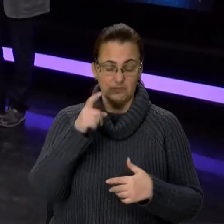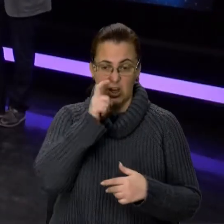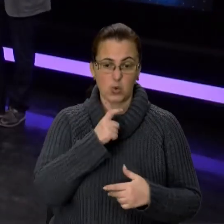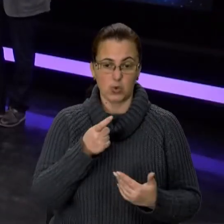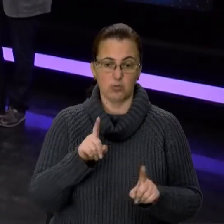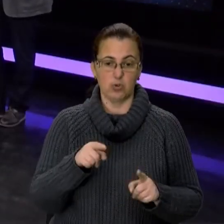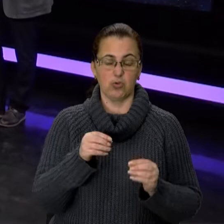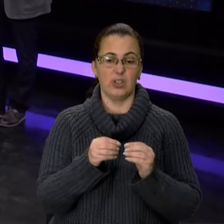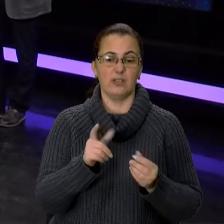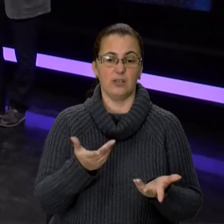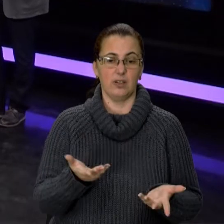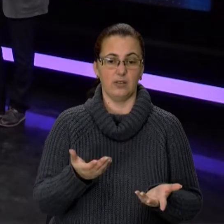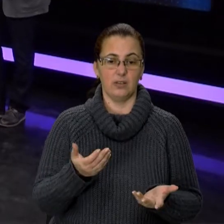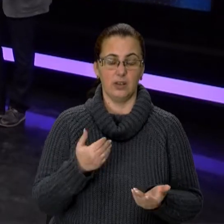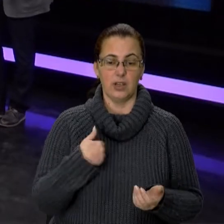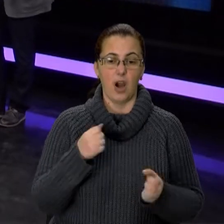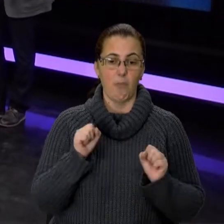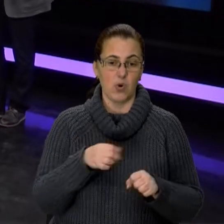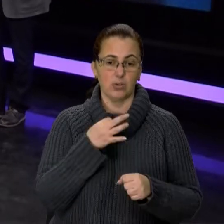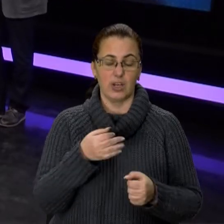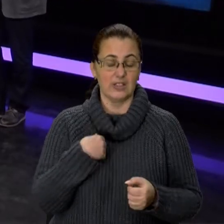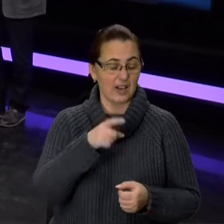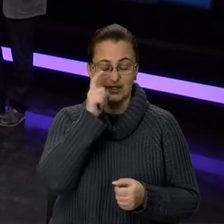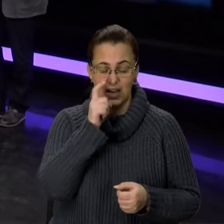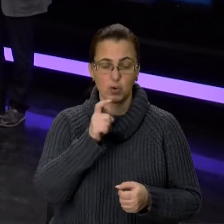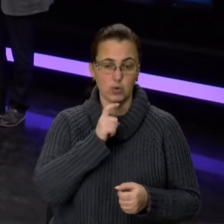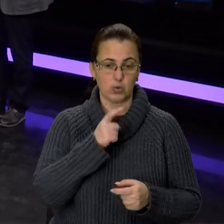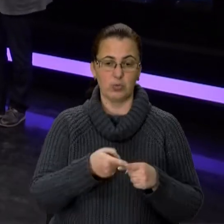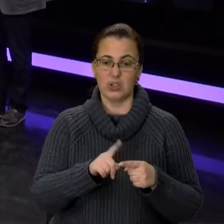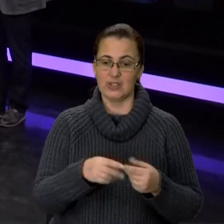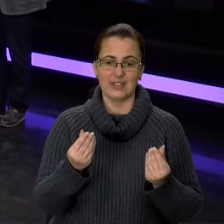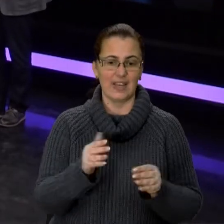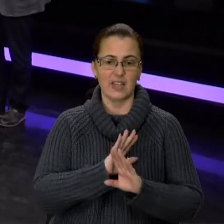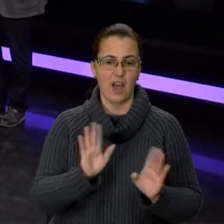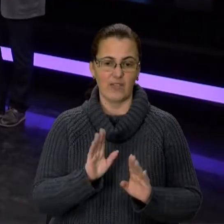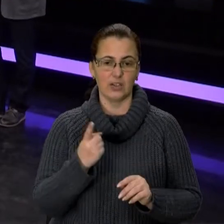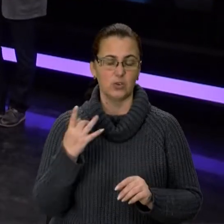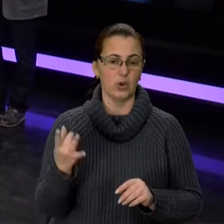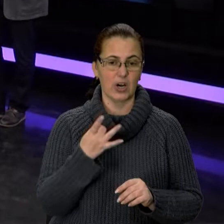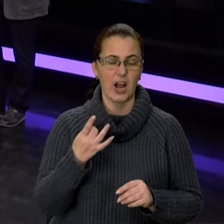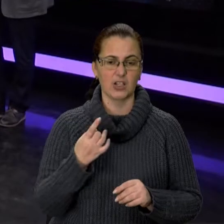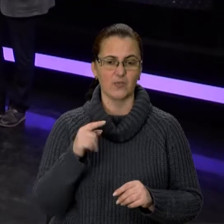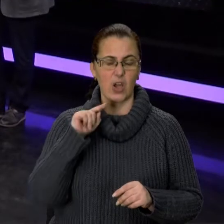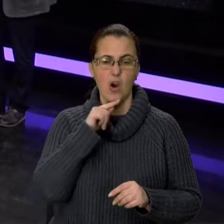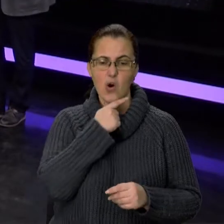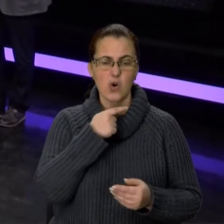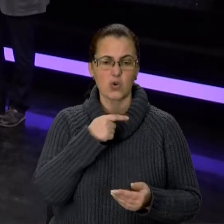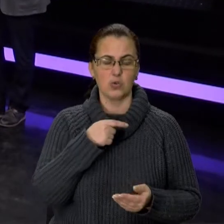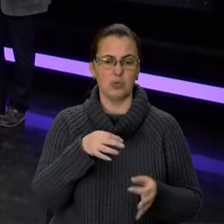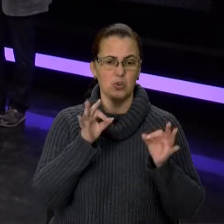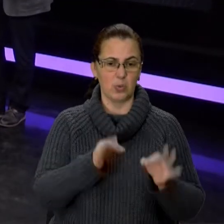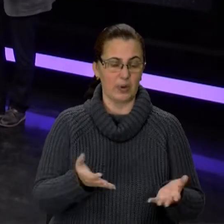От я це можу сказати, будь-кого, я не розумію. Це не вартість разової економічно вартована вартість їздків. Вона,